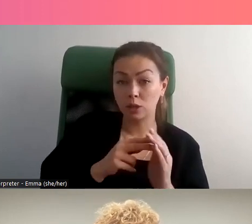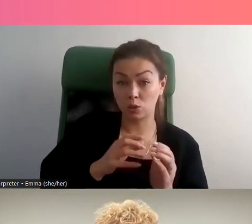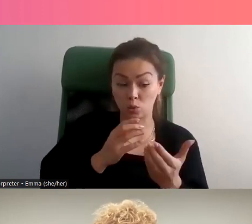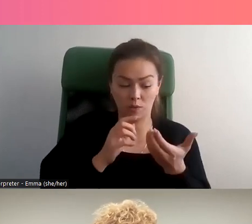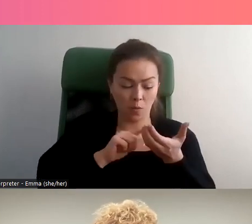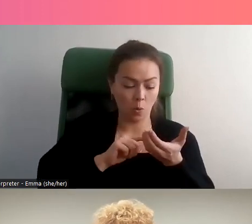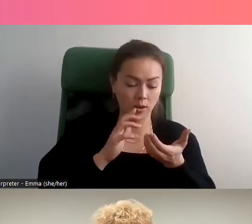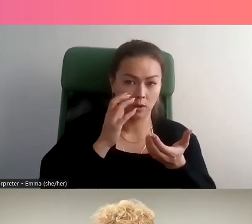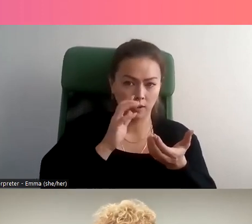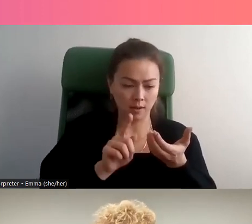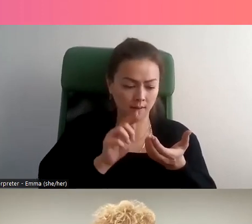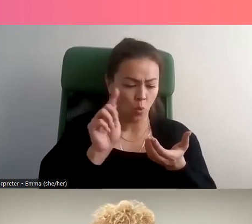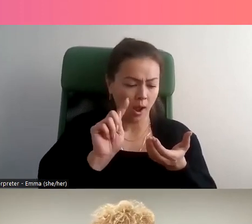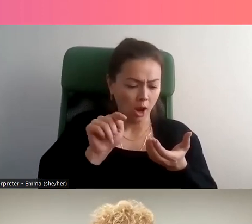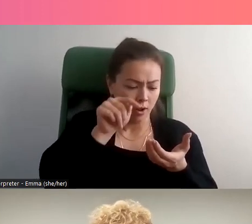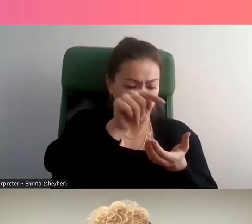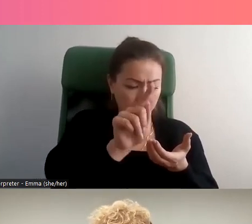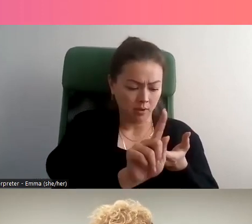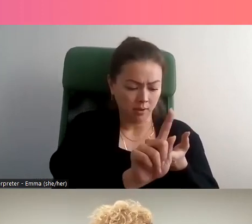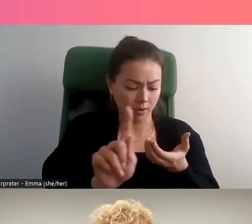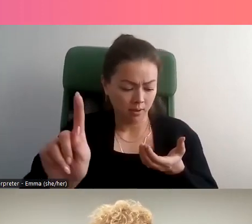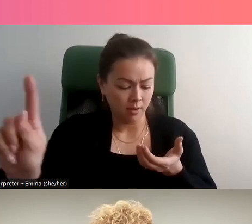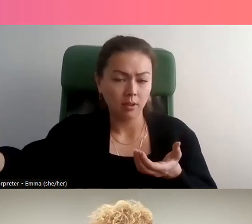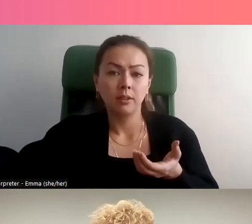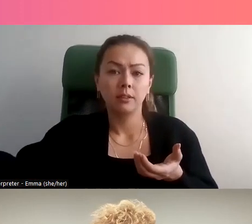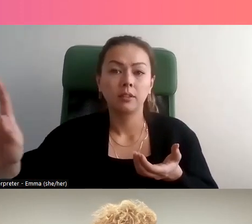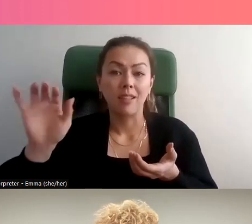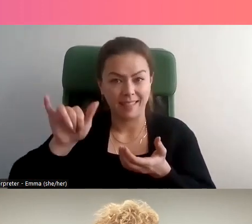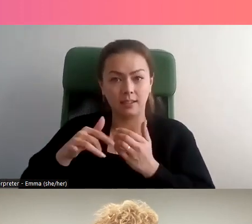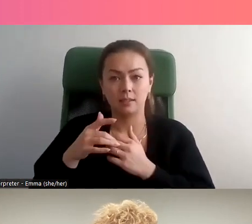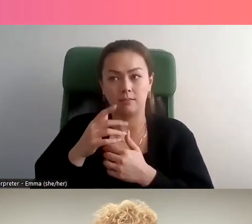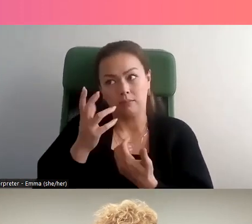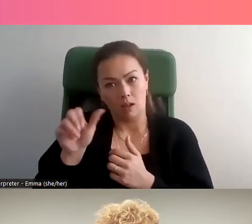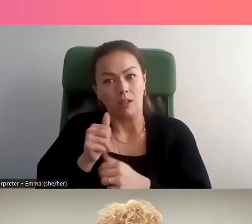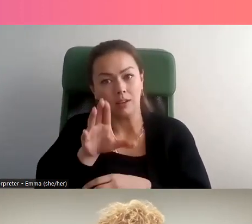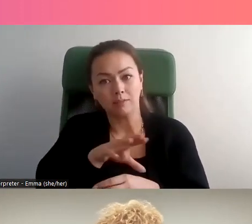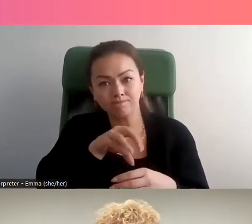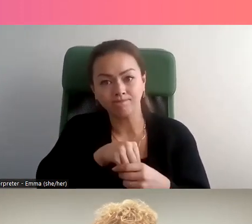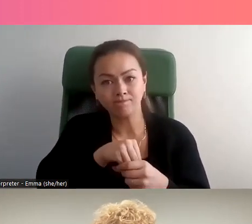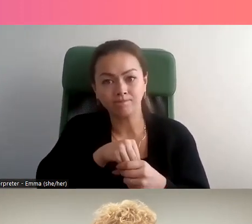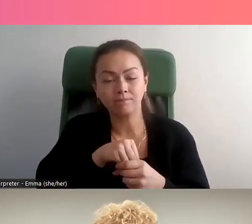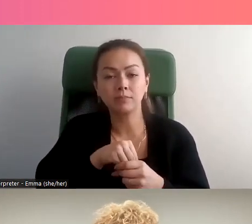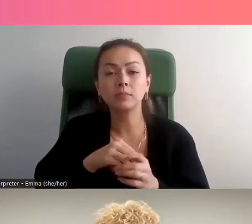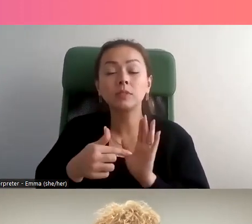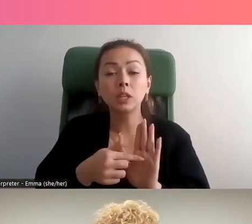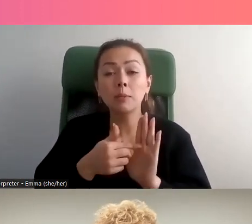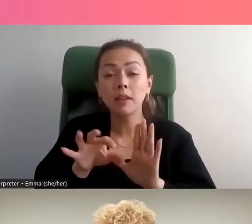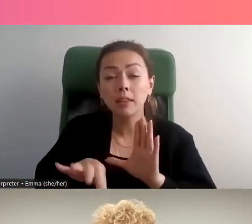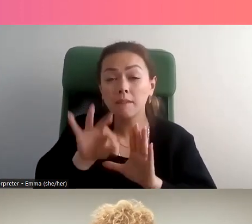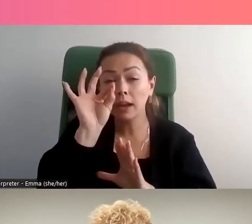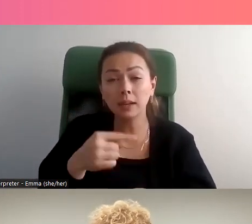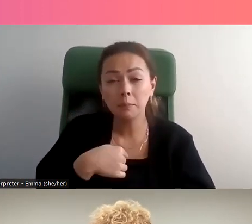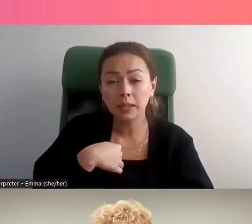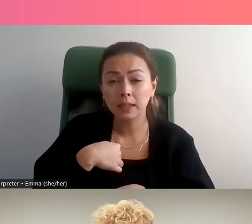utiliser un appareil mobile pour faire le suivi d'une personne. Un exemple, c'est que vous pouvez utiliser la